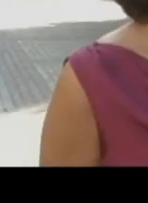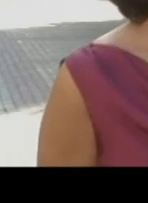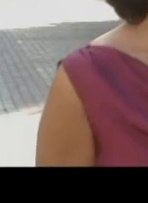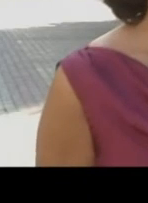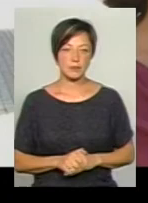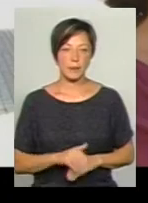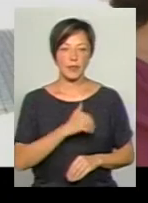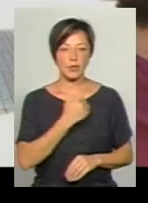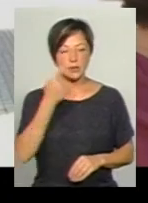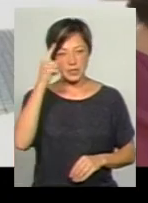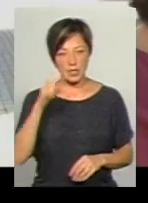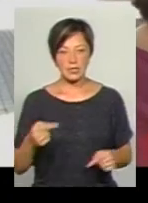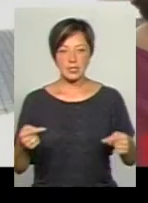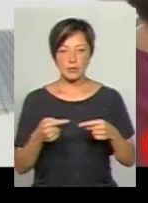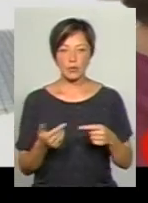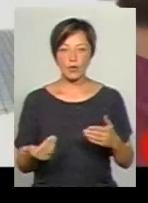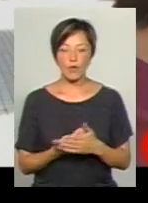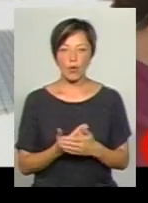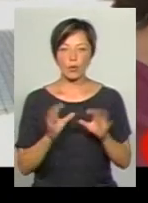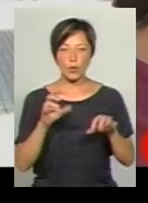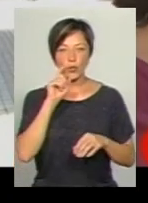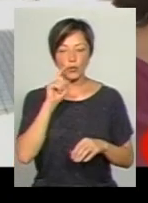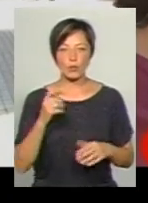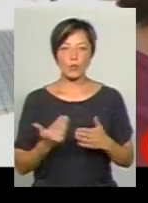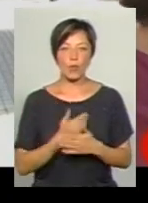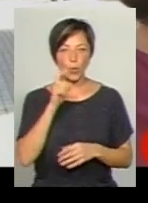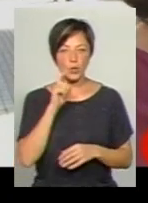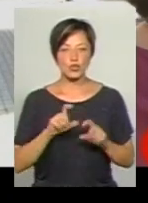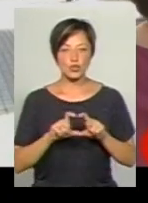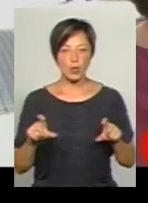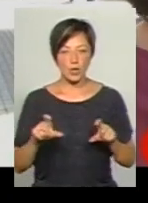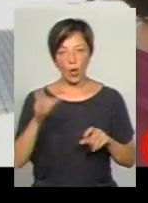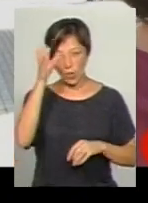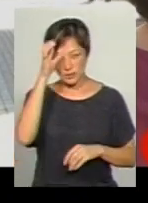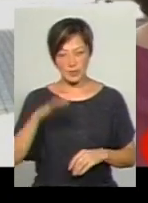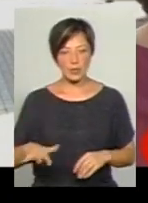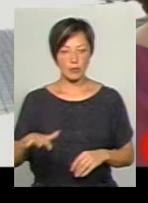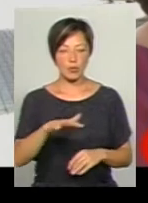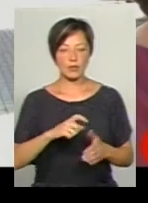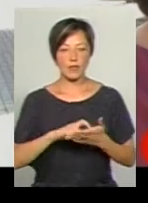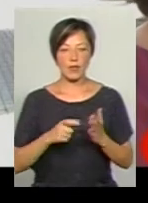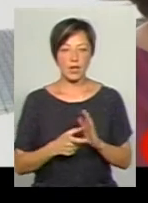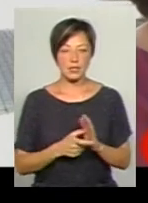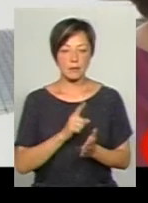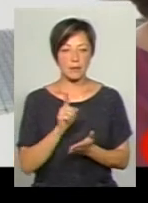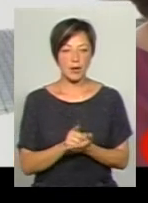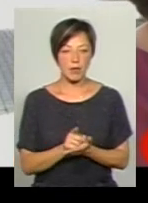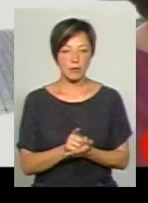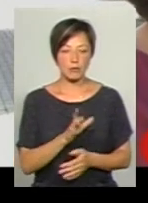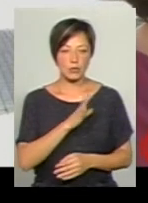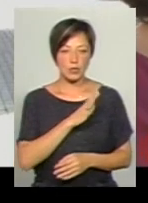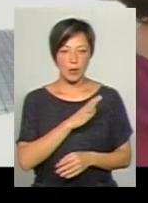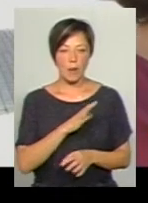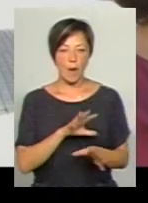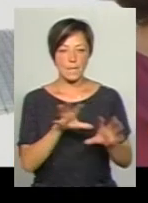Хотілося б знати, згідно з новою концепцією нової української школи, освітній простір в класі має бути